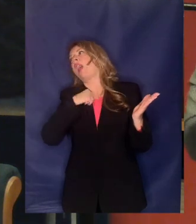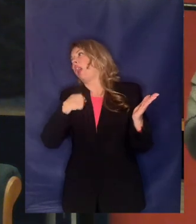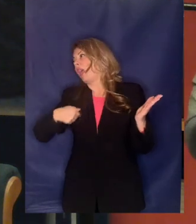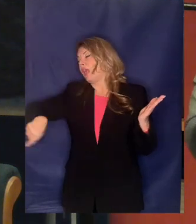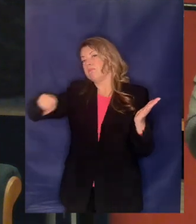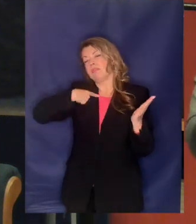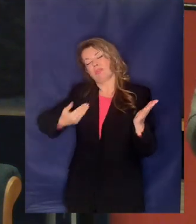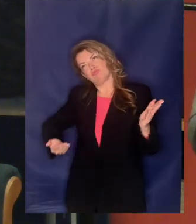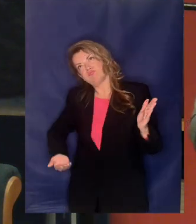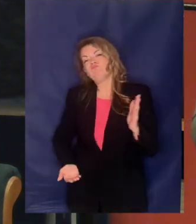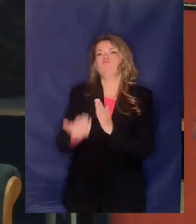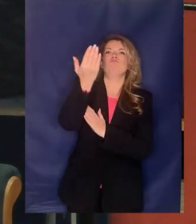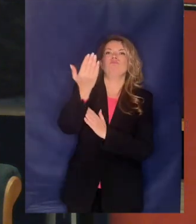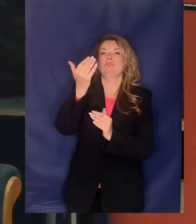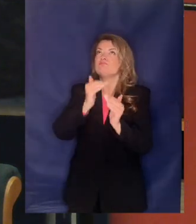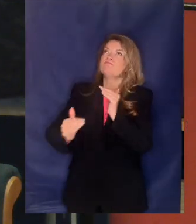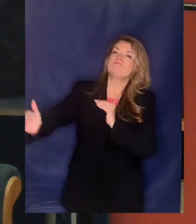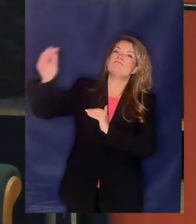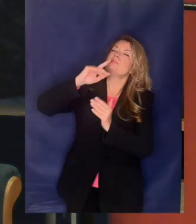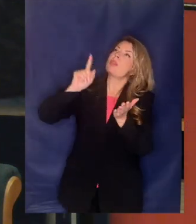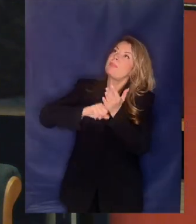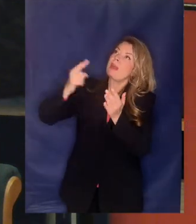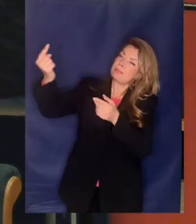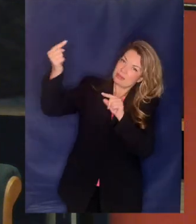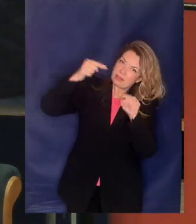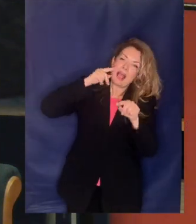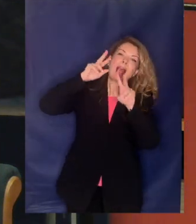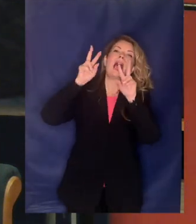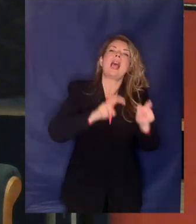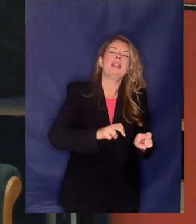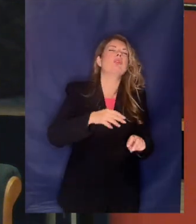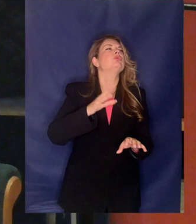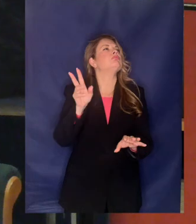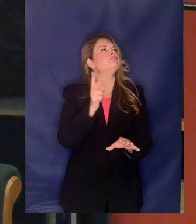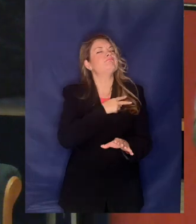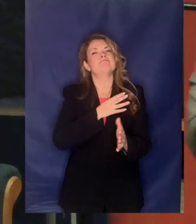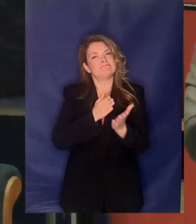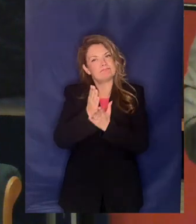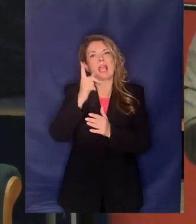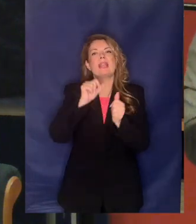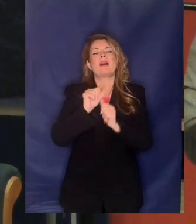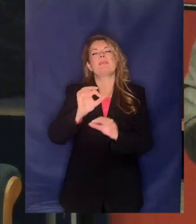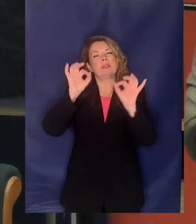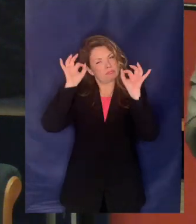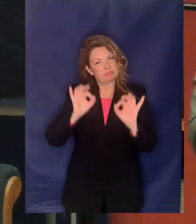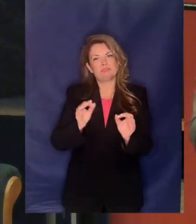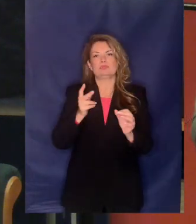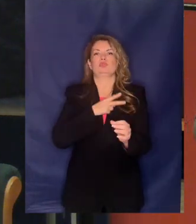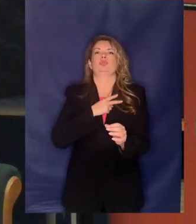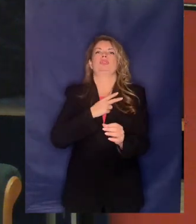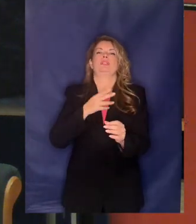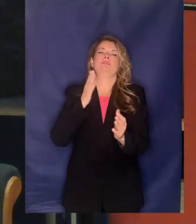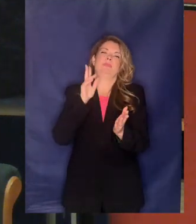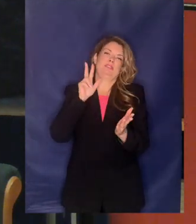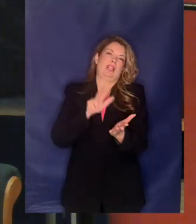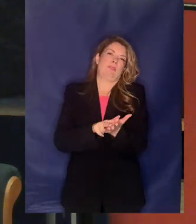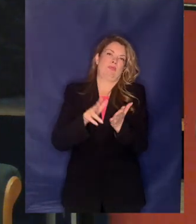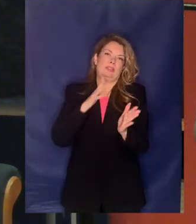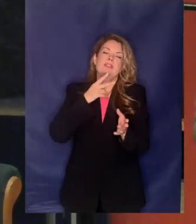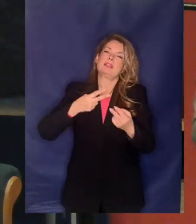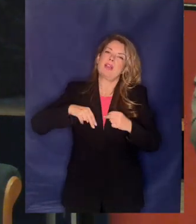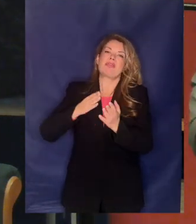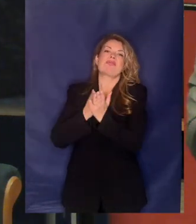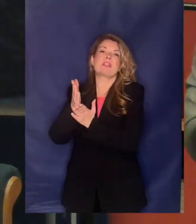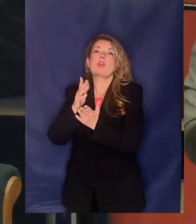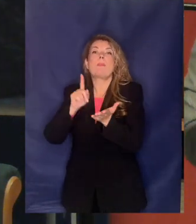Επιτροπή Κανονιστικής Συμμόρφωσης του ΣΤΕ η οποία και μας δικαιώνει πριν ένα μήνα και λέει ότι θα πρέπει